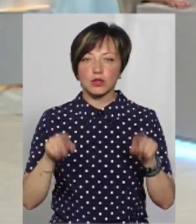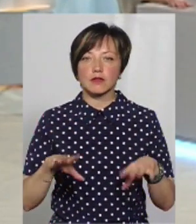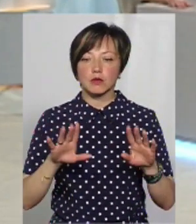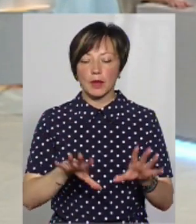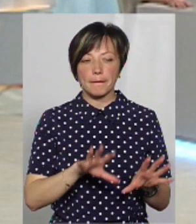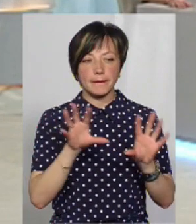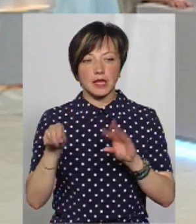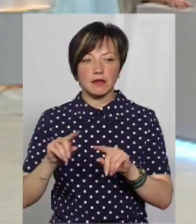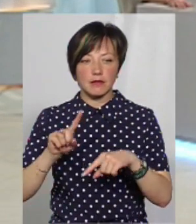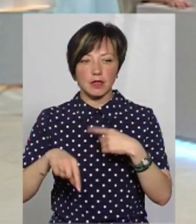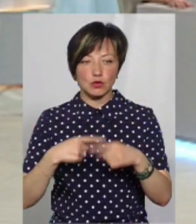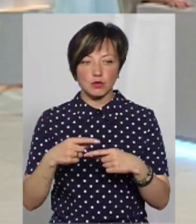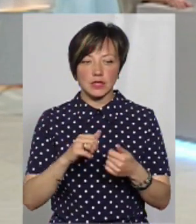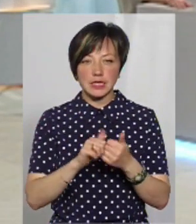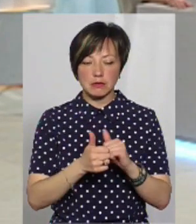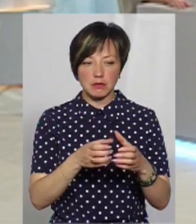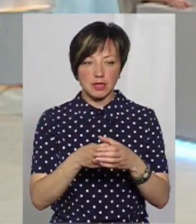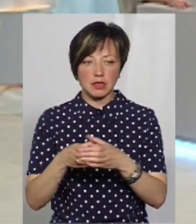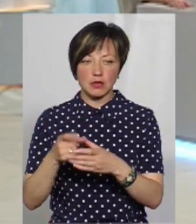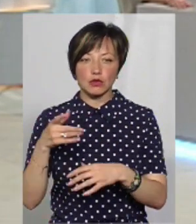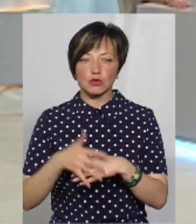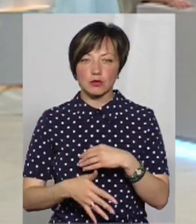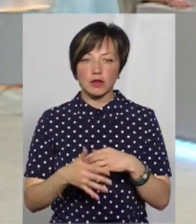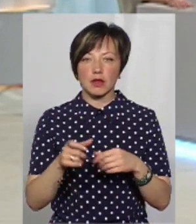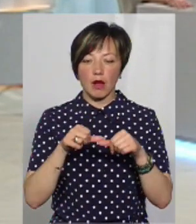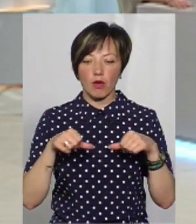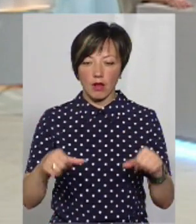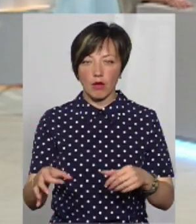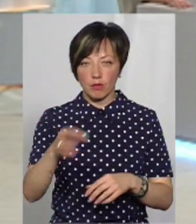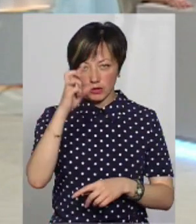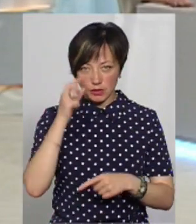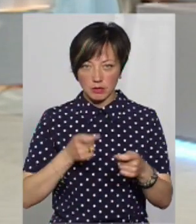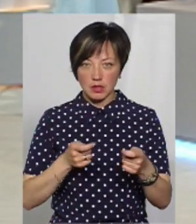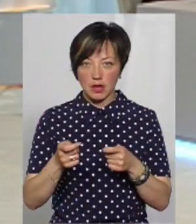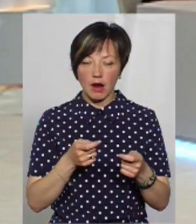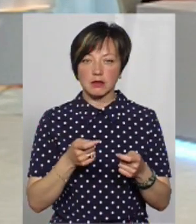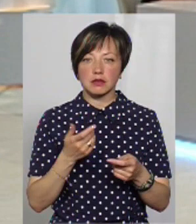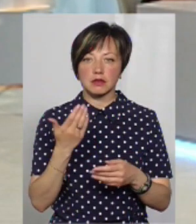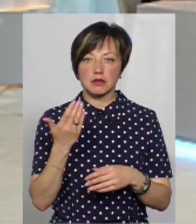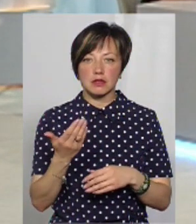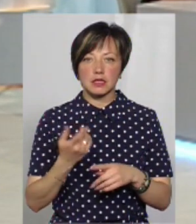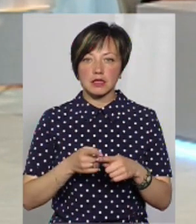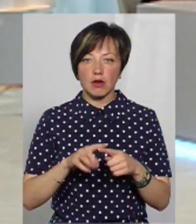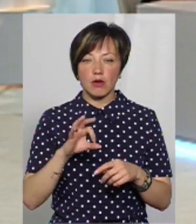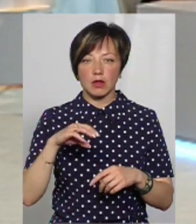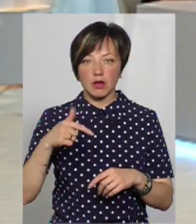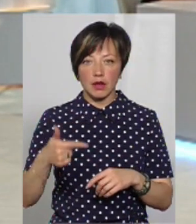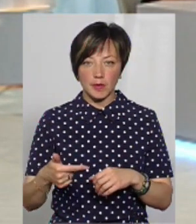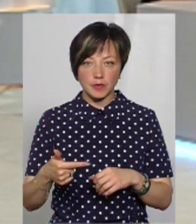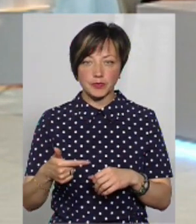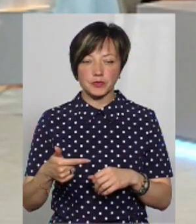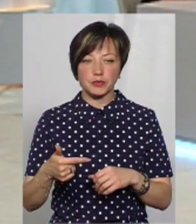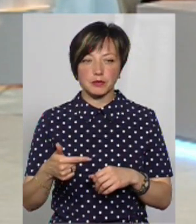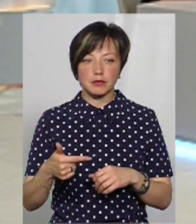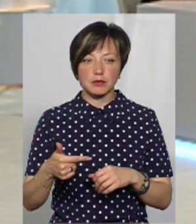будуть перенесені в наступні зміни. Зрозуміло, що на колеги обладміністрації, керівникам ОТГ, відповідних